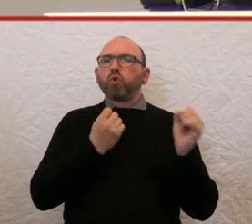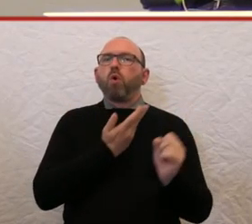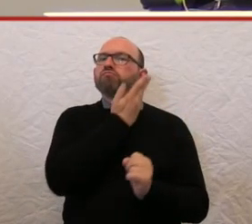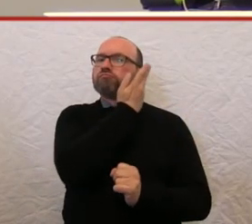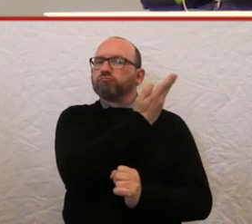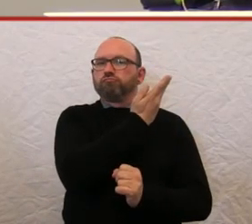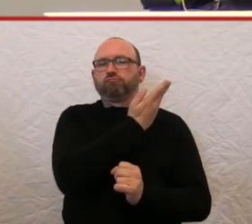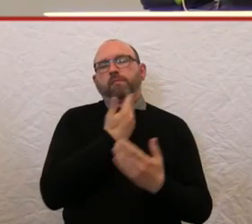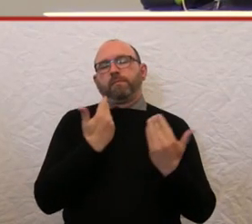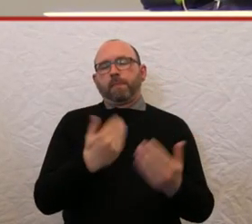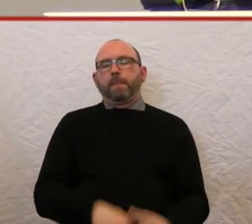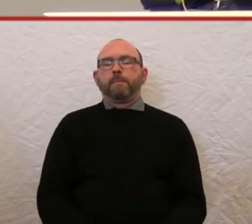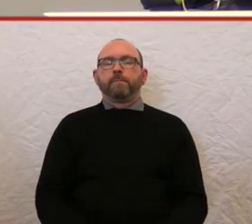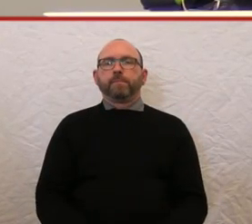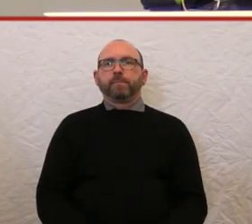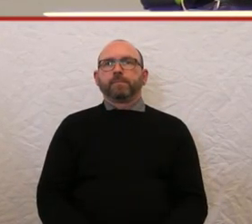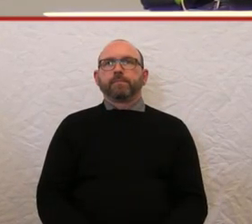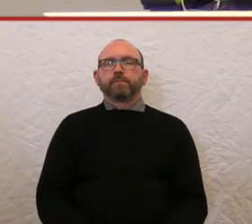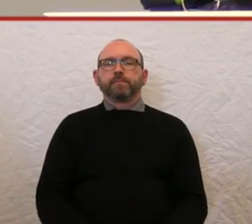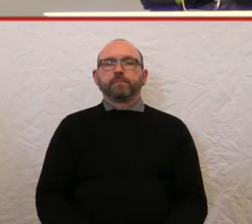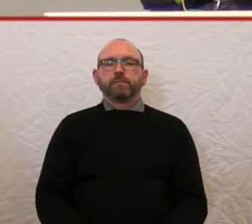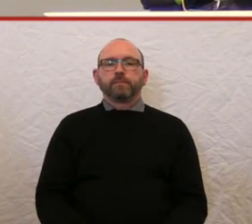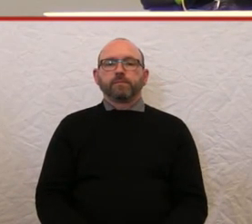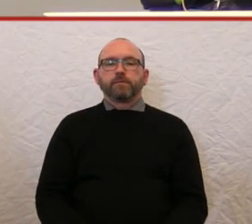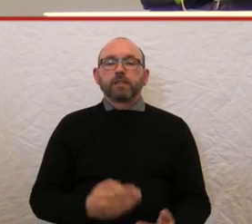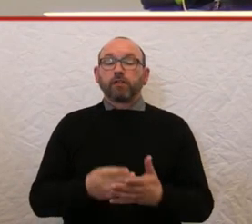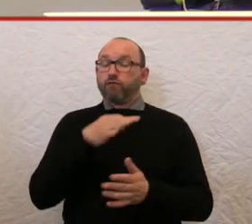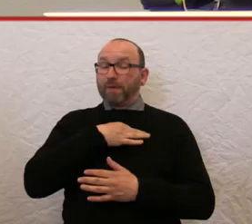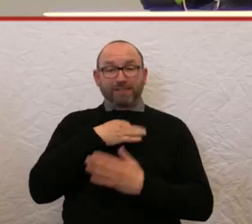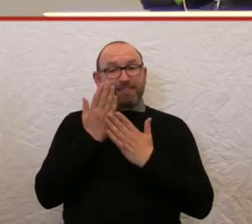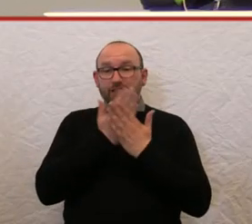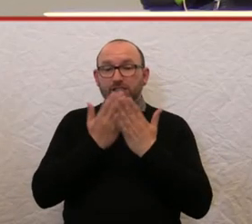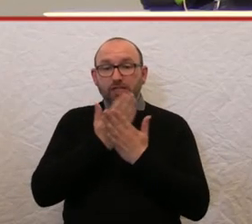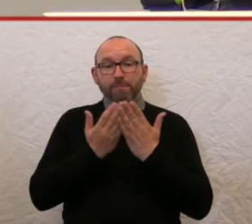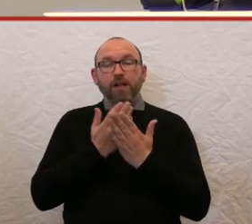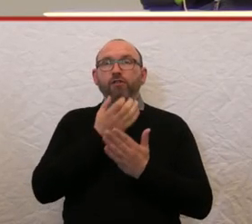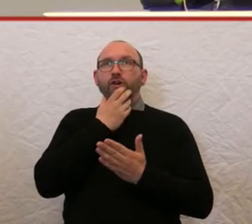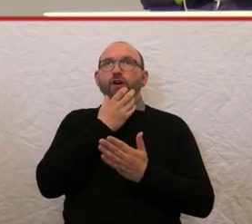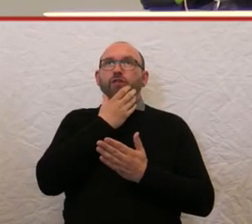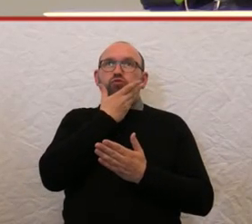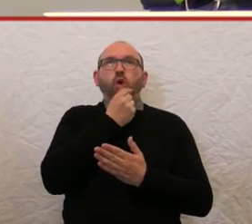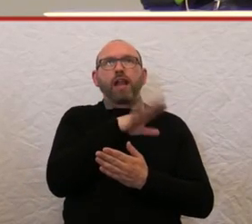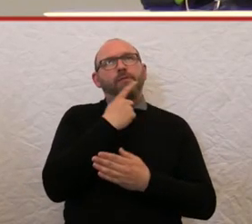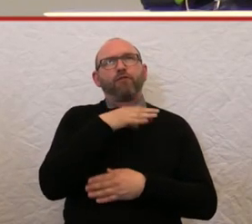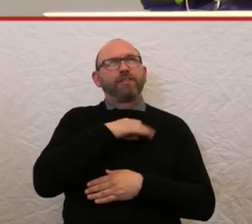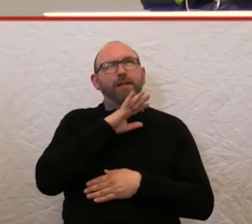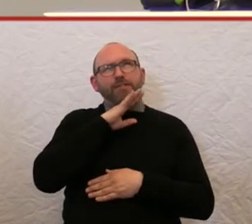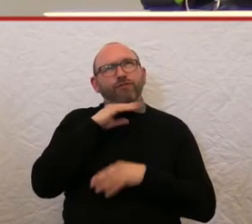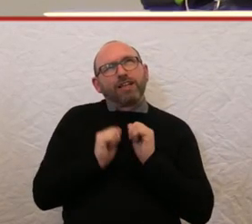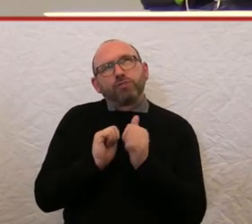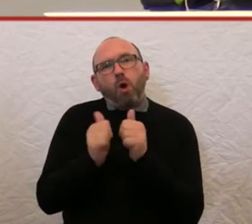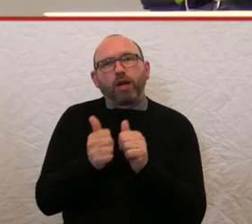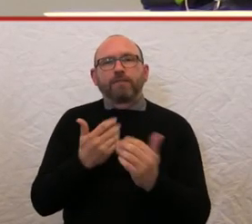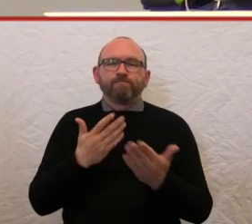beziehungsweise der Aktivität. Ich finde dieses Symbol sehr schön, vielleicht ein bisschen zu sportlich, muss man vielleicht nochmal überlegen, ob man die